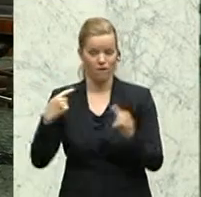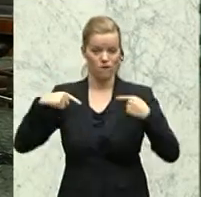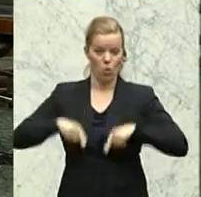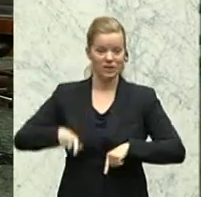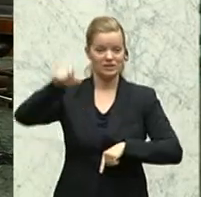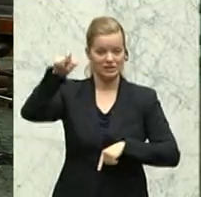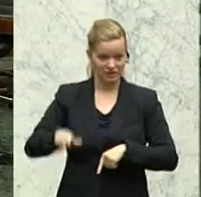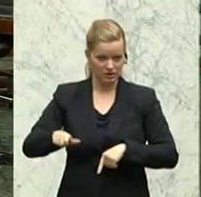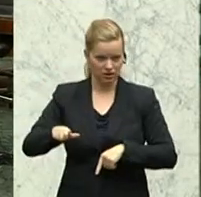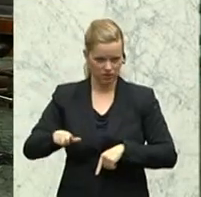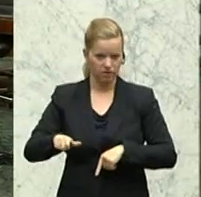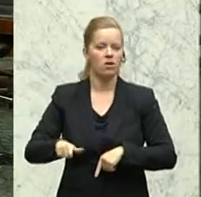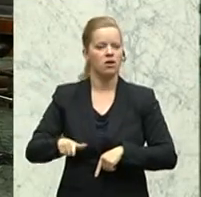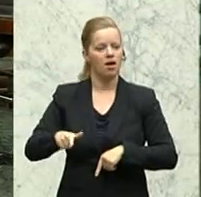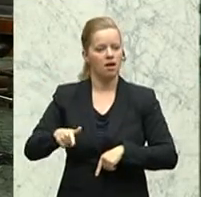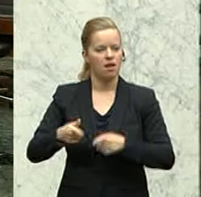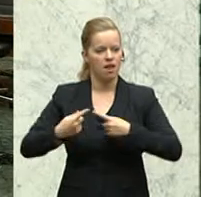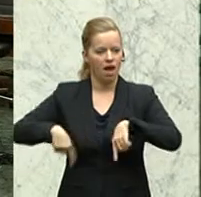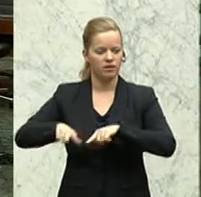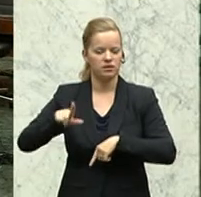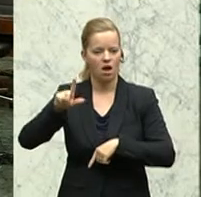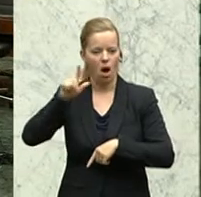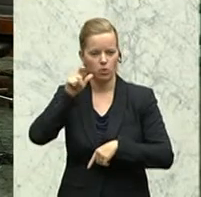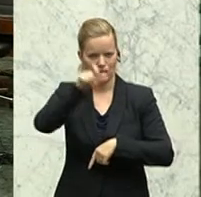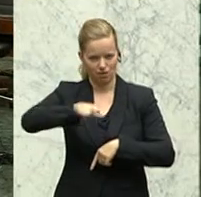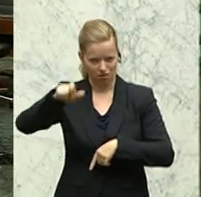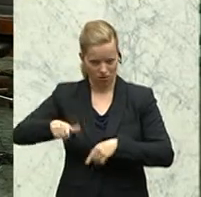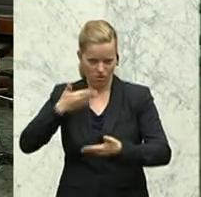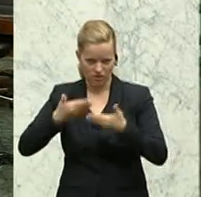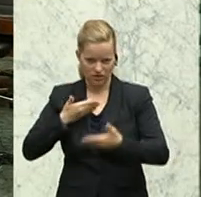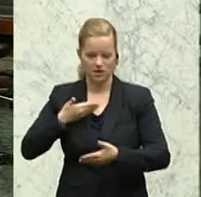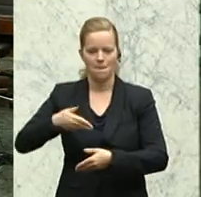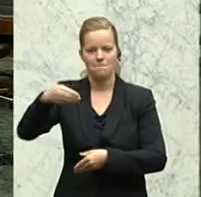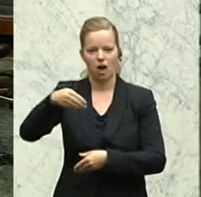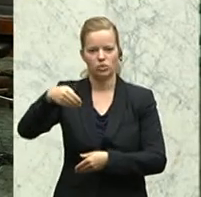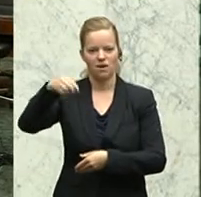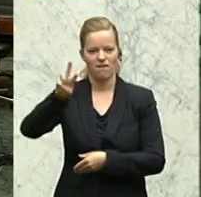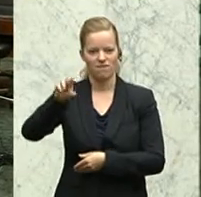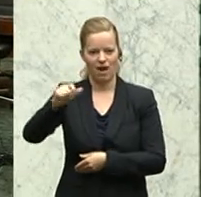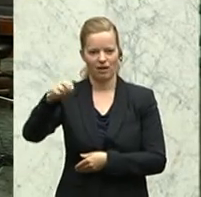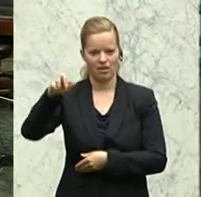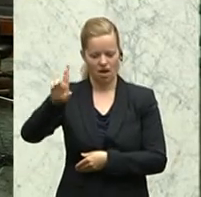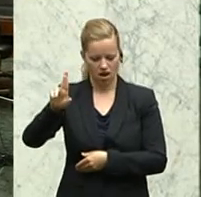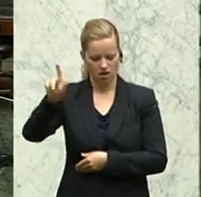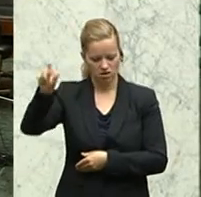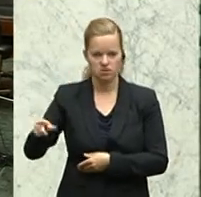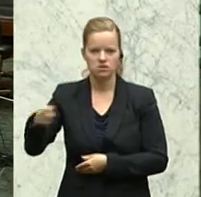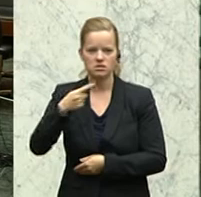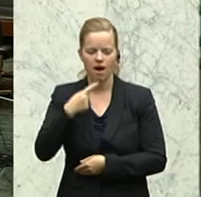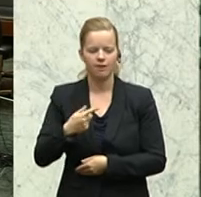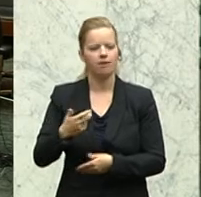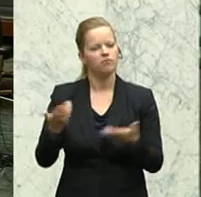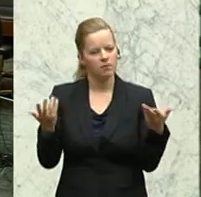Landeshauptleutekonferenz, der Markus Wallner, sagt, wir werden uns nicht länger auf der Nase herumtanzen lassen, in der